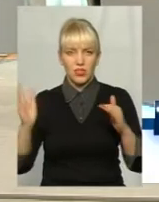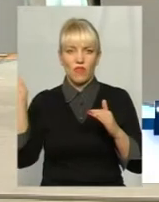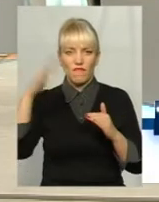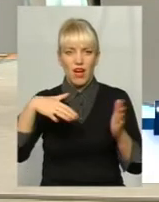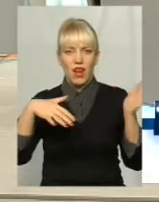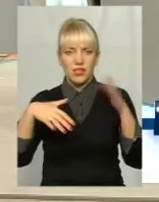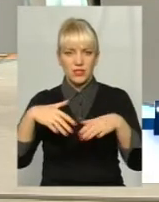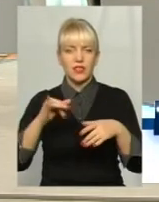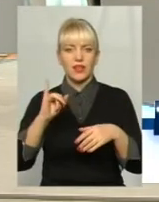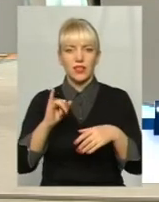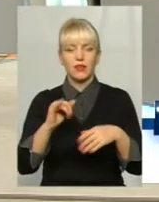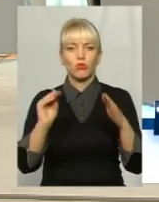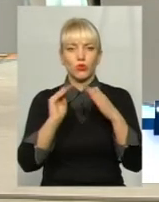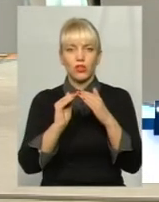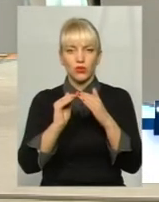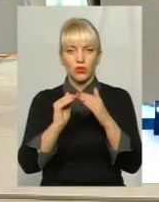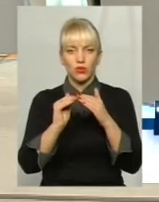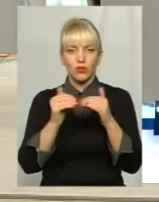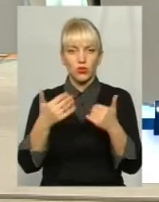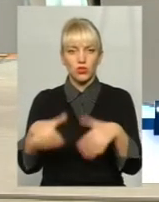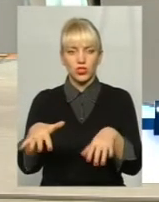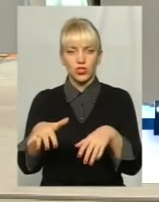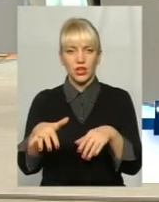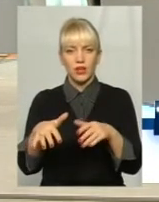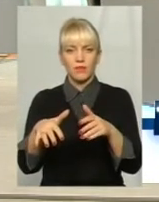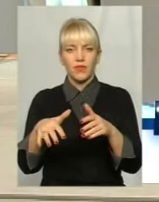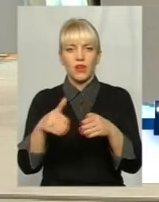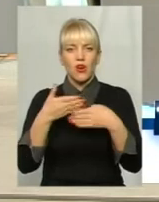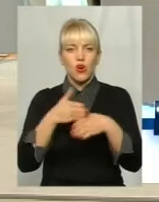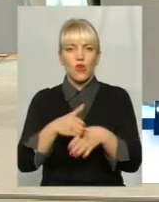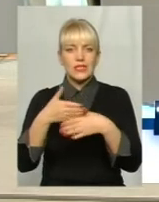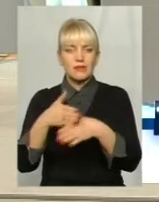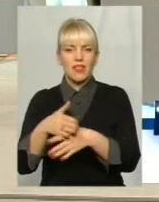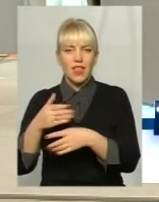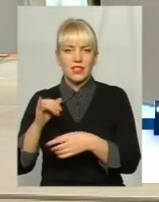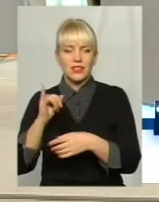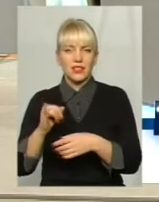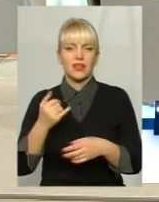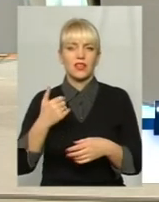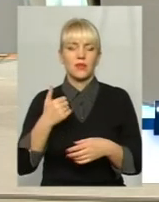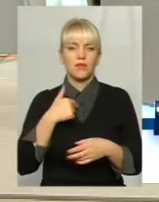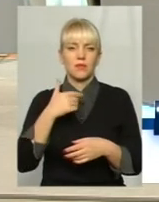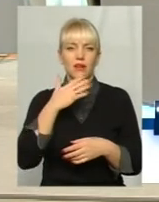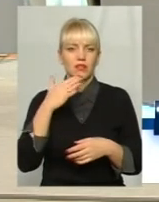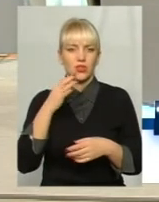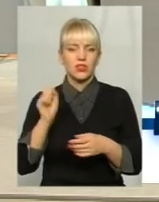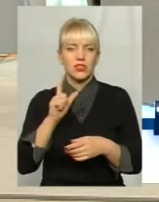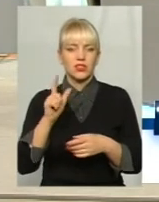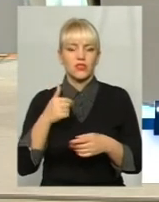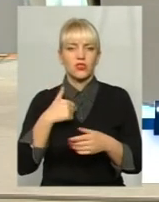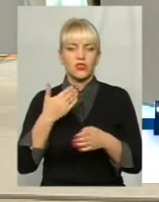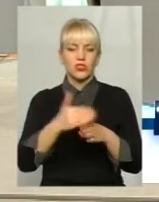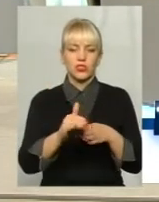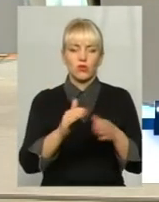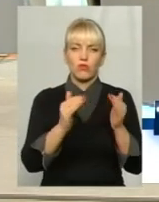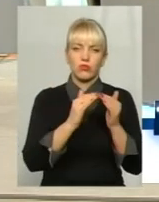скажімо так, і будинок вже розпадається. ми не один рік вже звертаємся по цьому всьому. Частину будинку зробили,